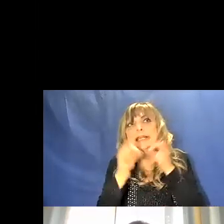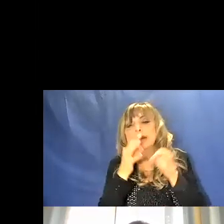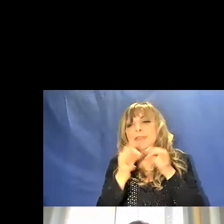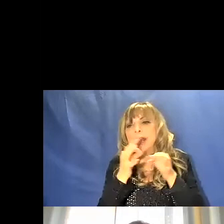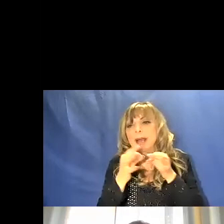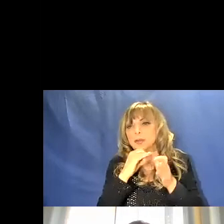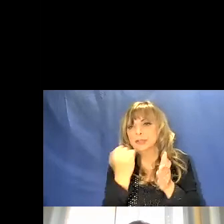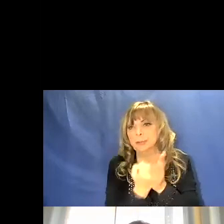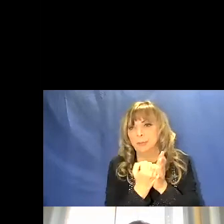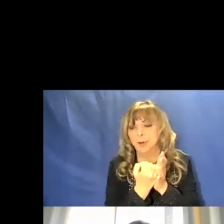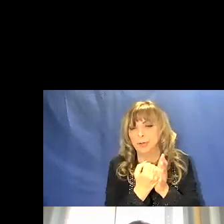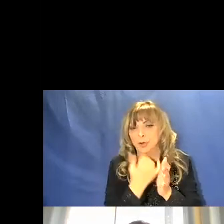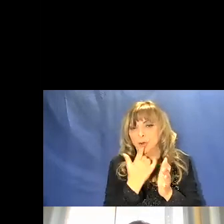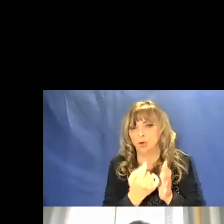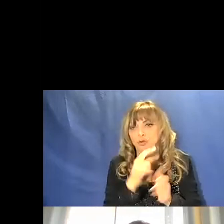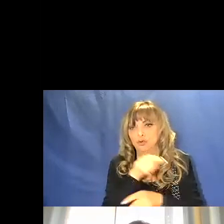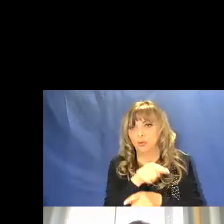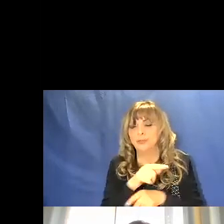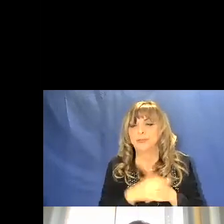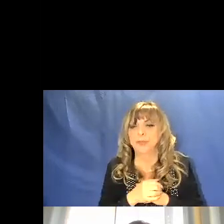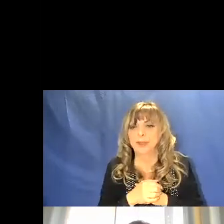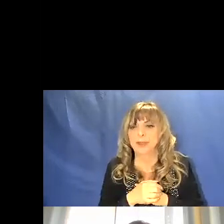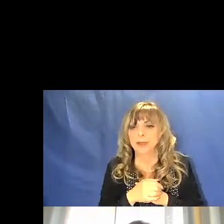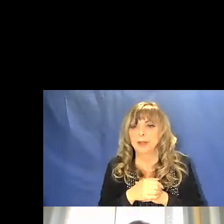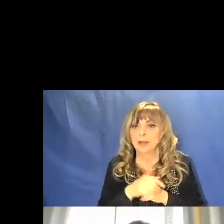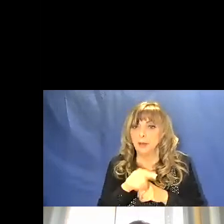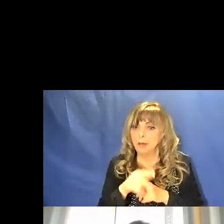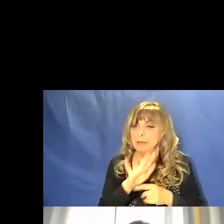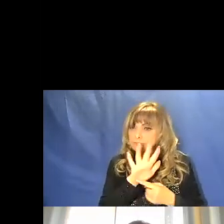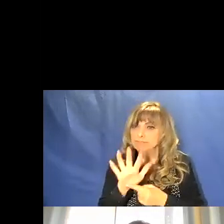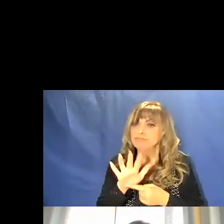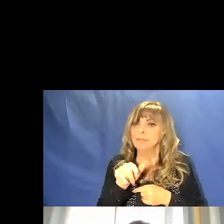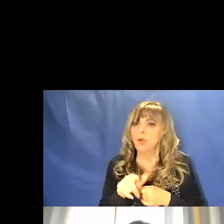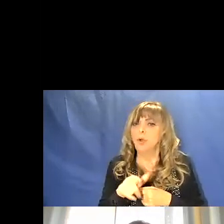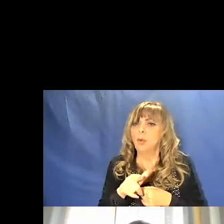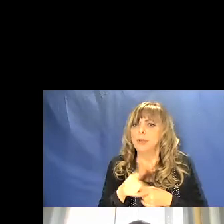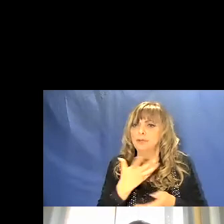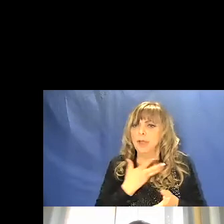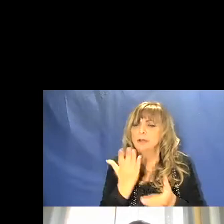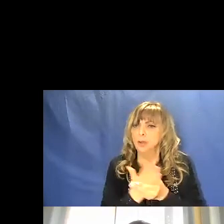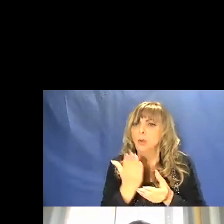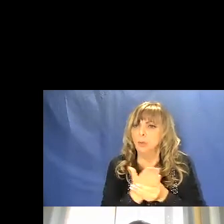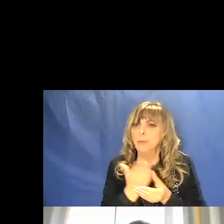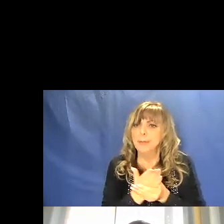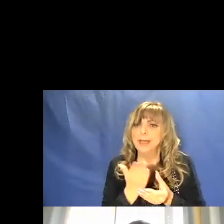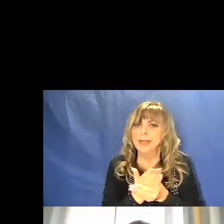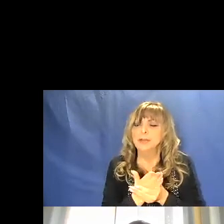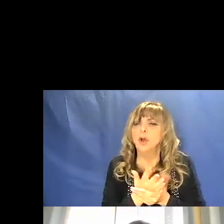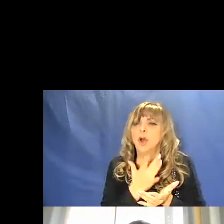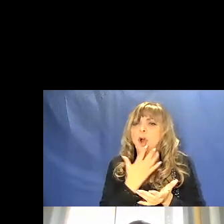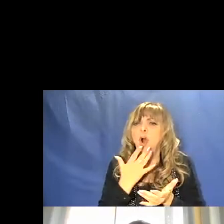stasera vi farò vedere anche come questo colore è documentato proprio come colore